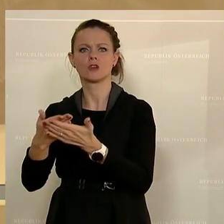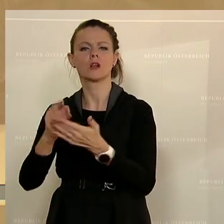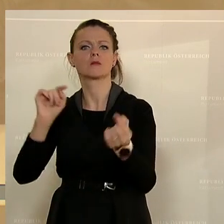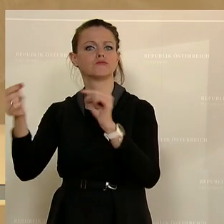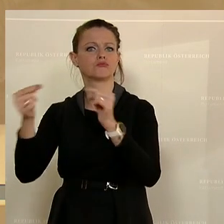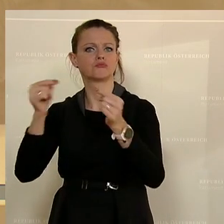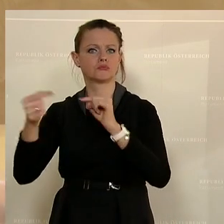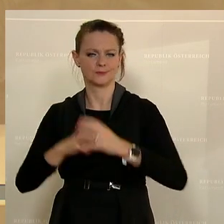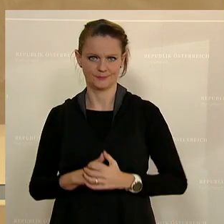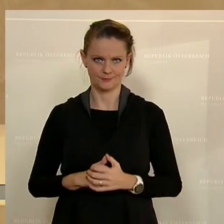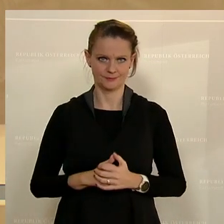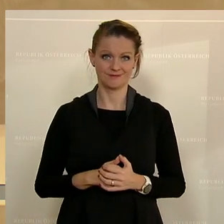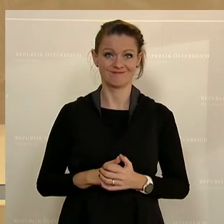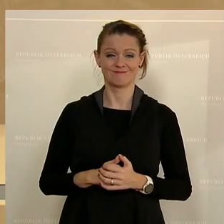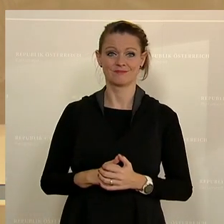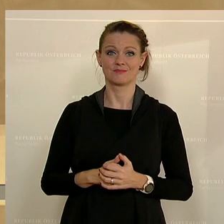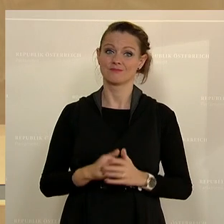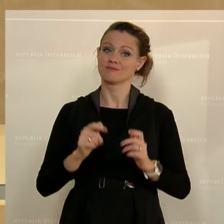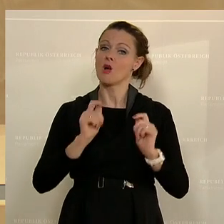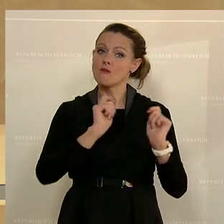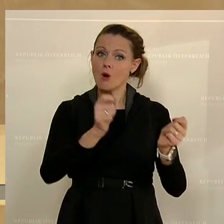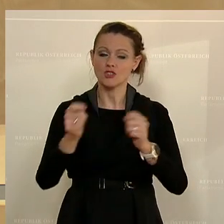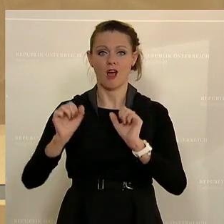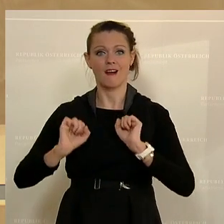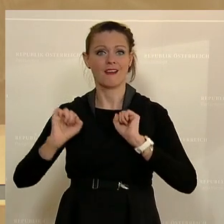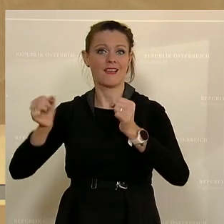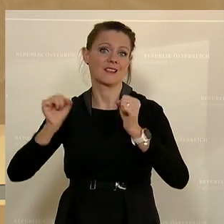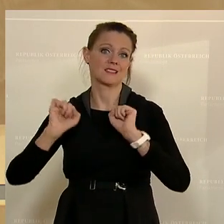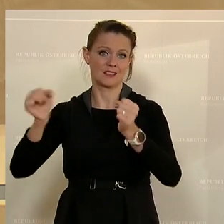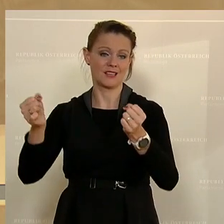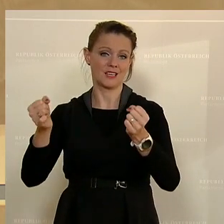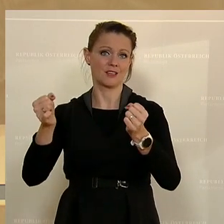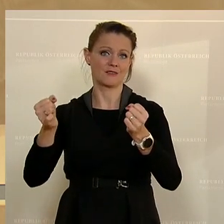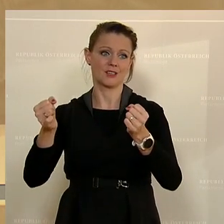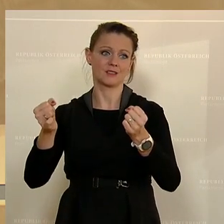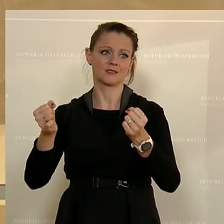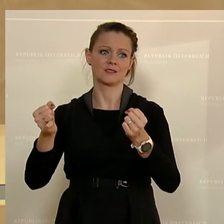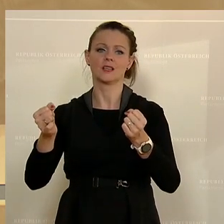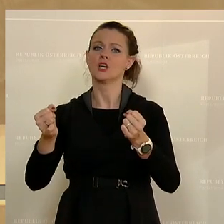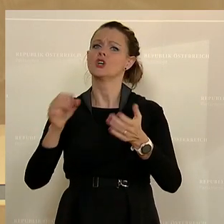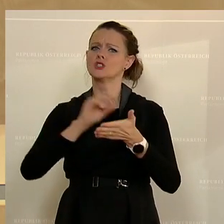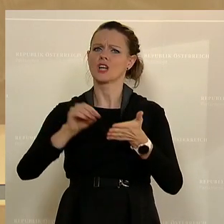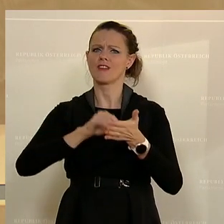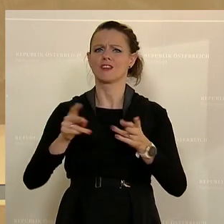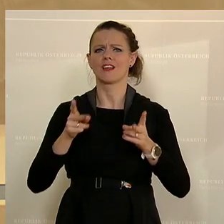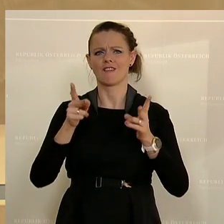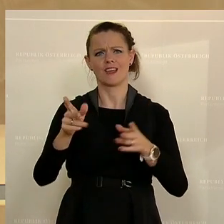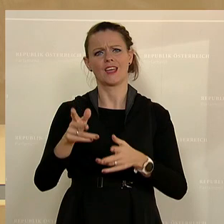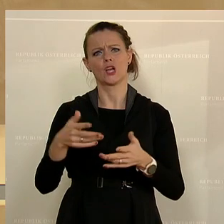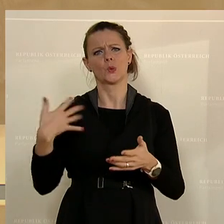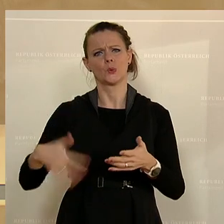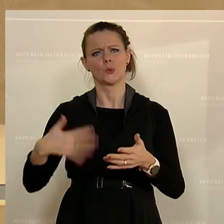Diese Vorschläge und diese Initiativen haben einen sehr, sehr langen schriftlichen Weg. Das bedeutet,